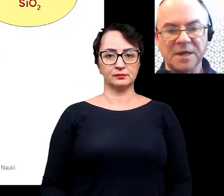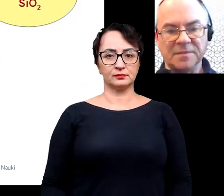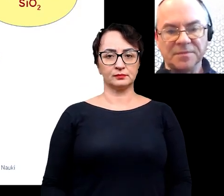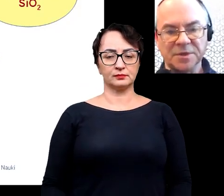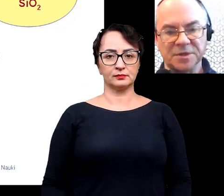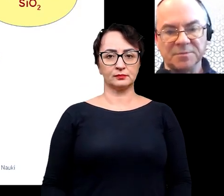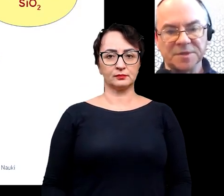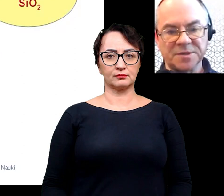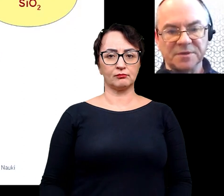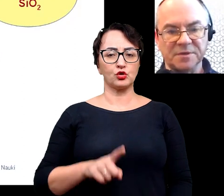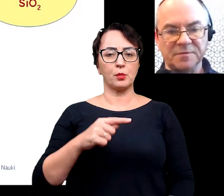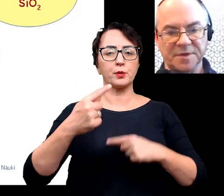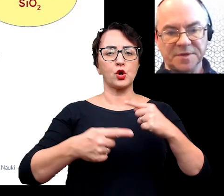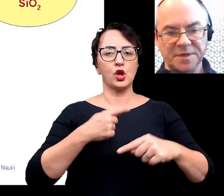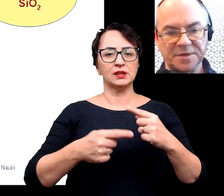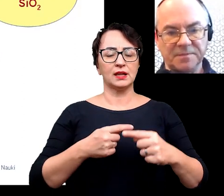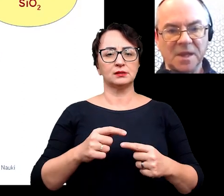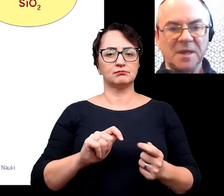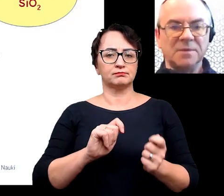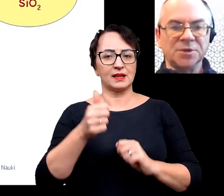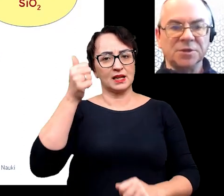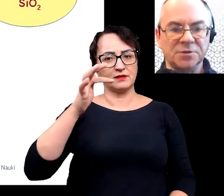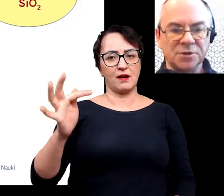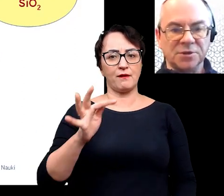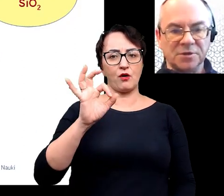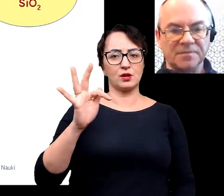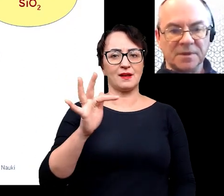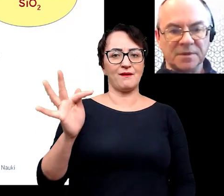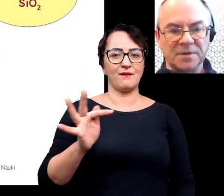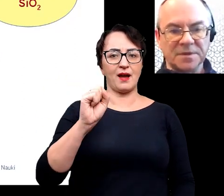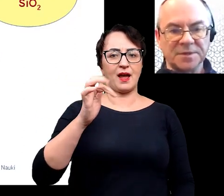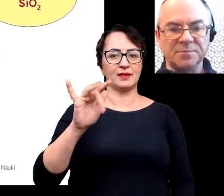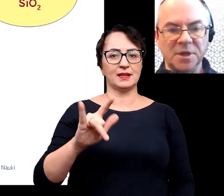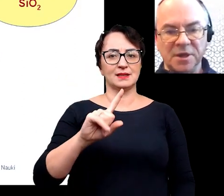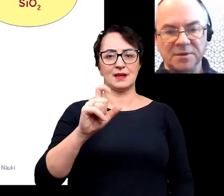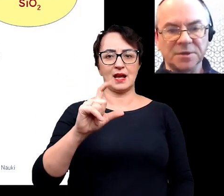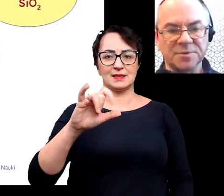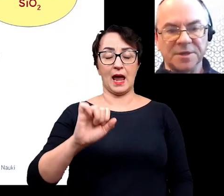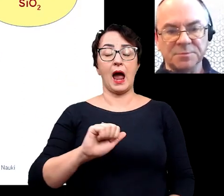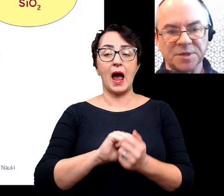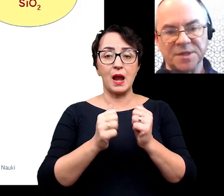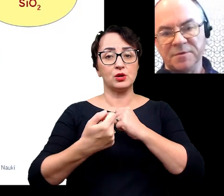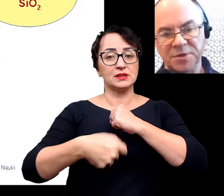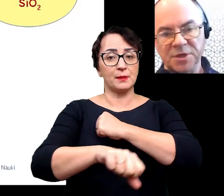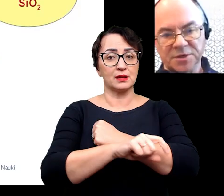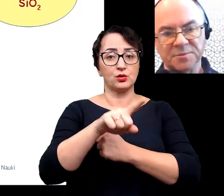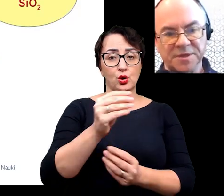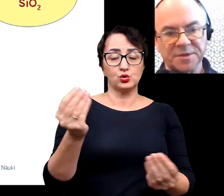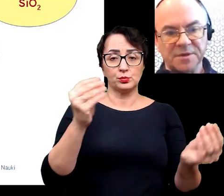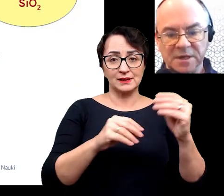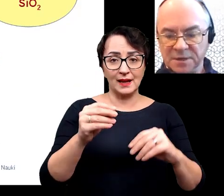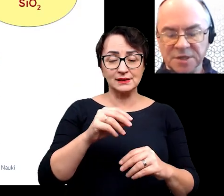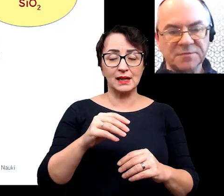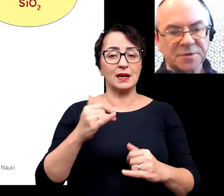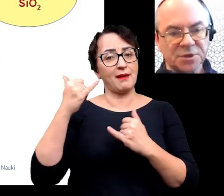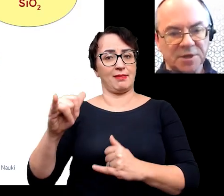przez fosforan. To jest taki proces fosfatyzacji. Może też dojść do zastąpienia tych substancji przez całkowicie inne